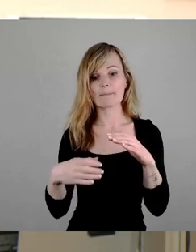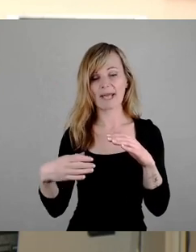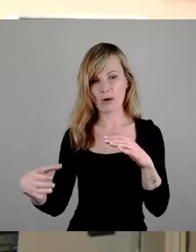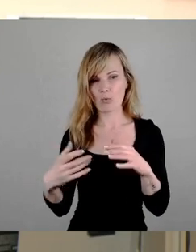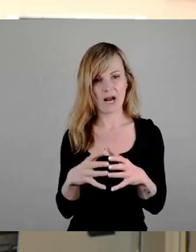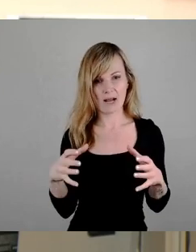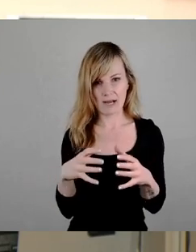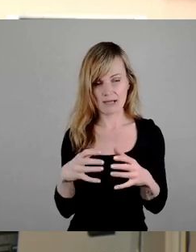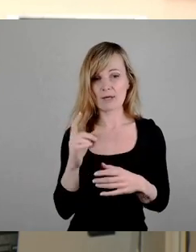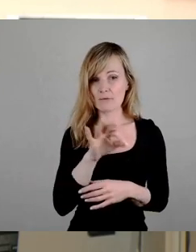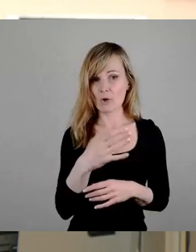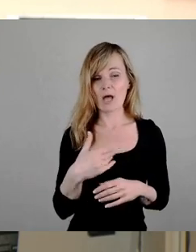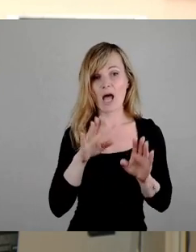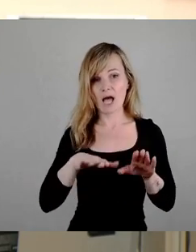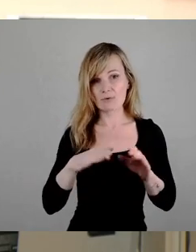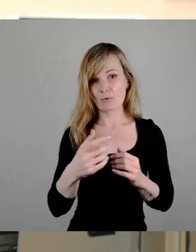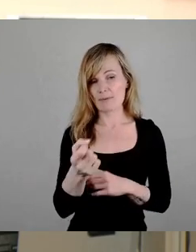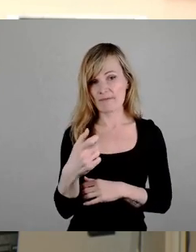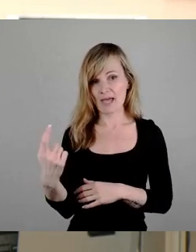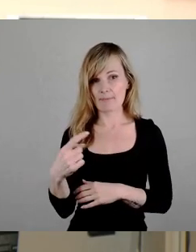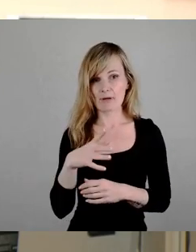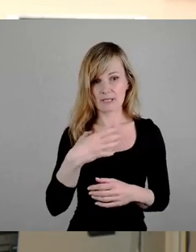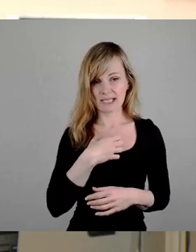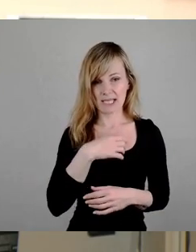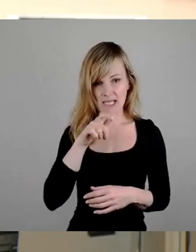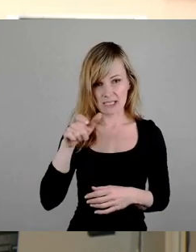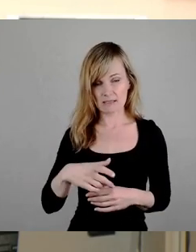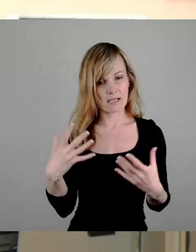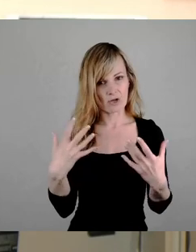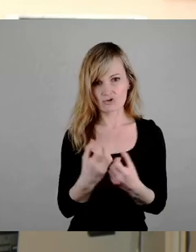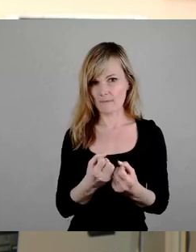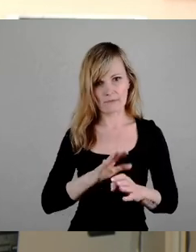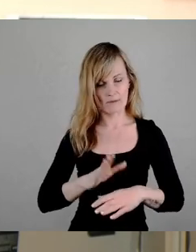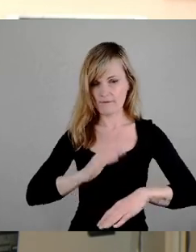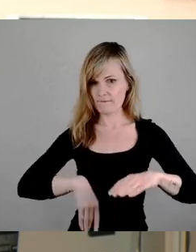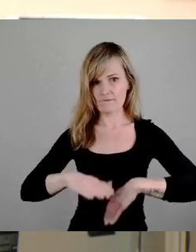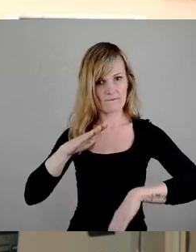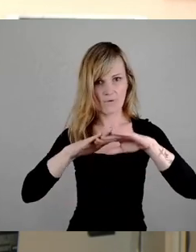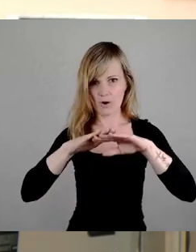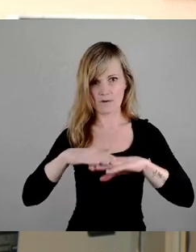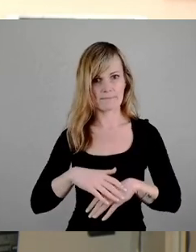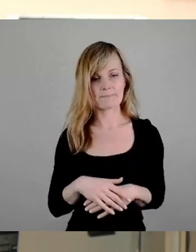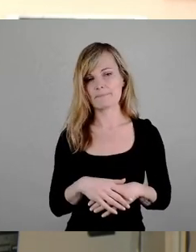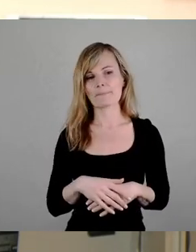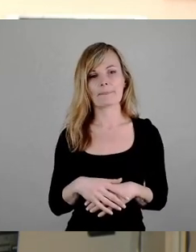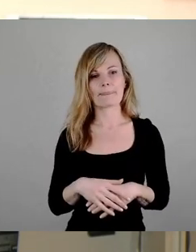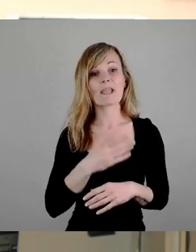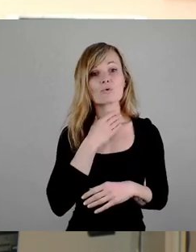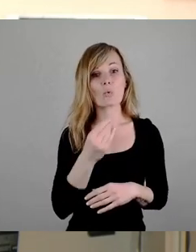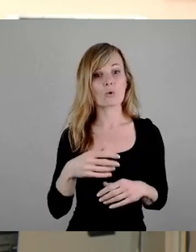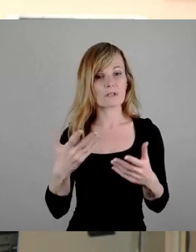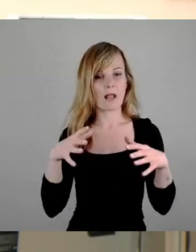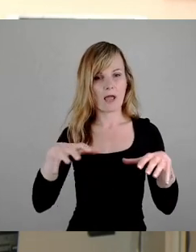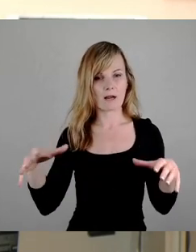Asylbewerber und Dresden unserer Stadt sind erschöpft. Dass die Notlage der Stadt spätestens mit der